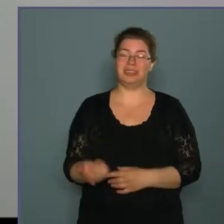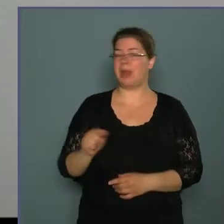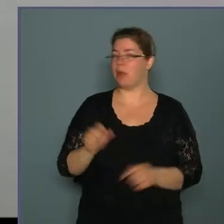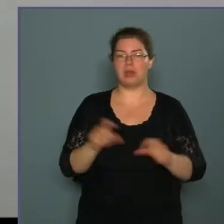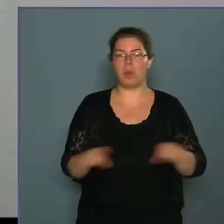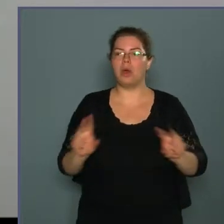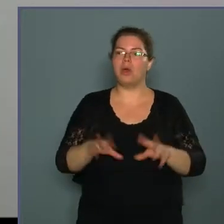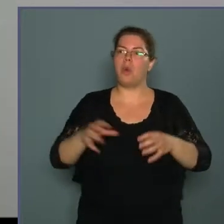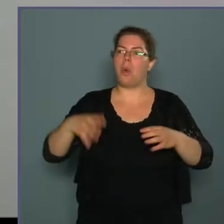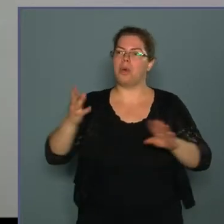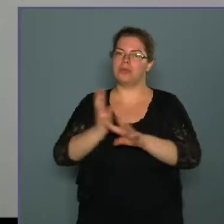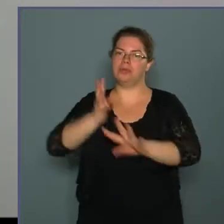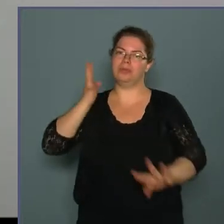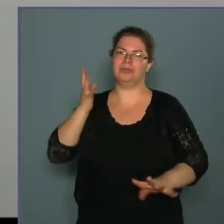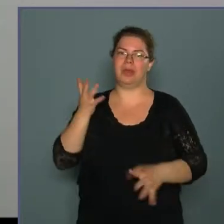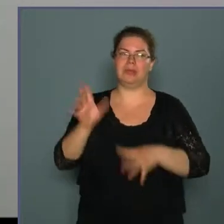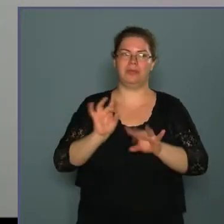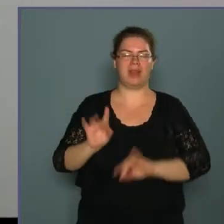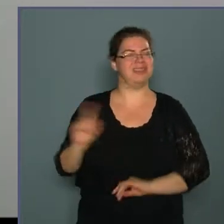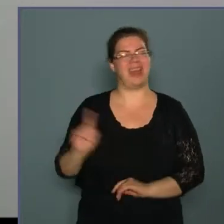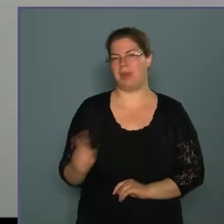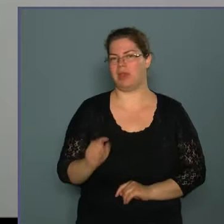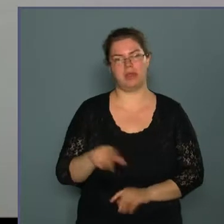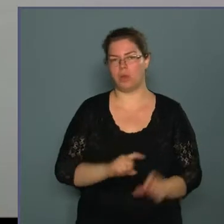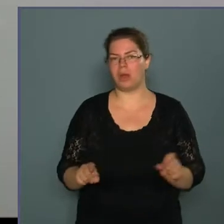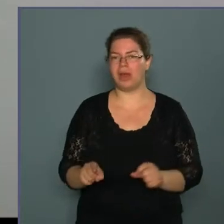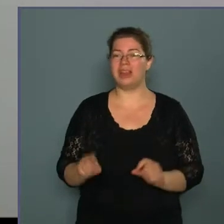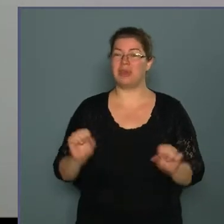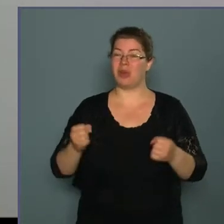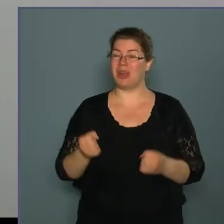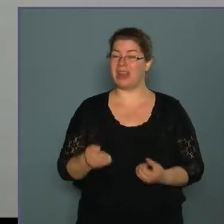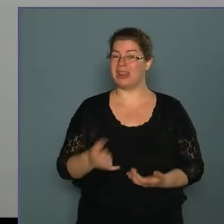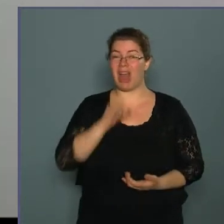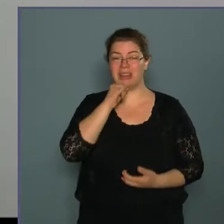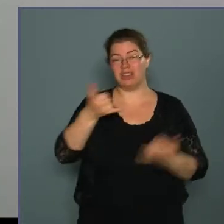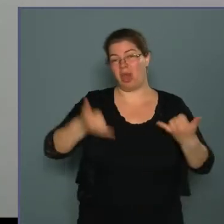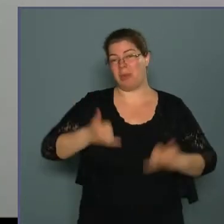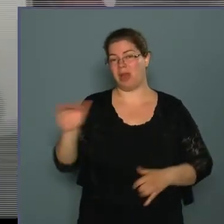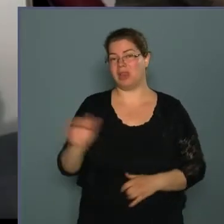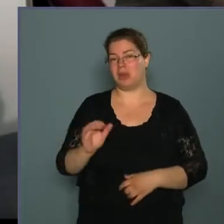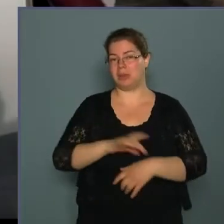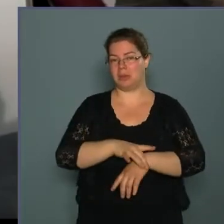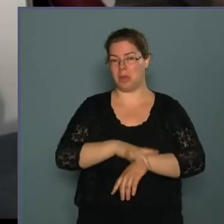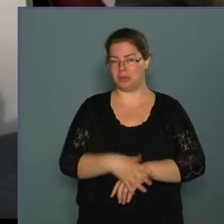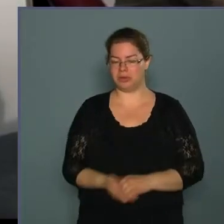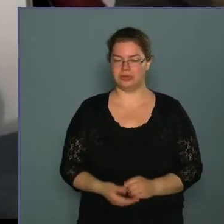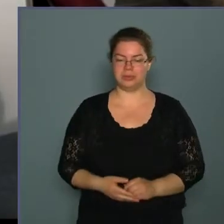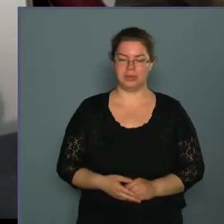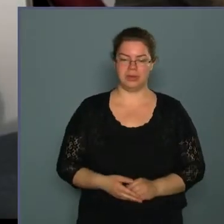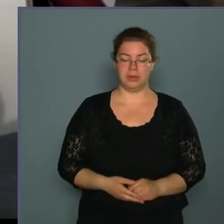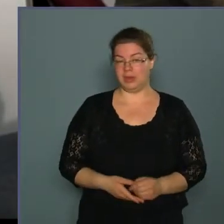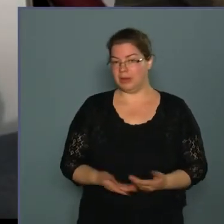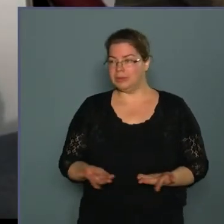oka, hogy hosszú töműcsorokban vannak és válogatnak, hanem az, hogy gyakorlatilag nem nagyon van ma gyermekorvos. Már aki